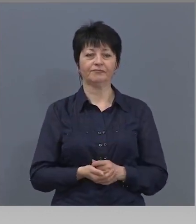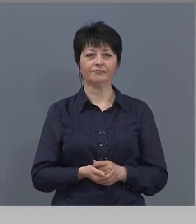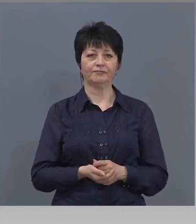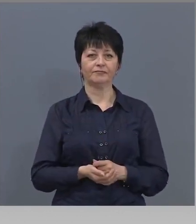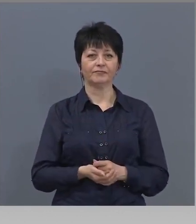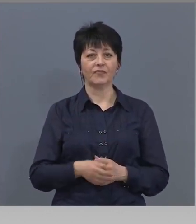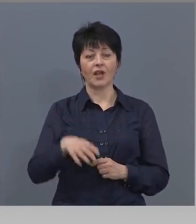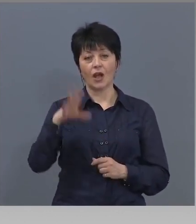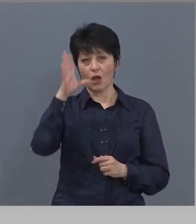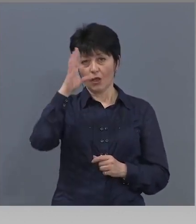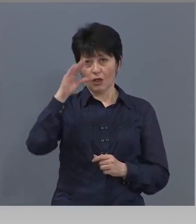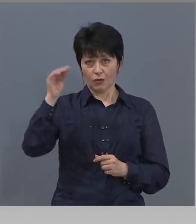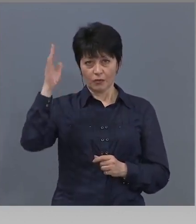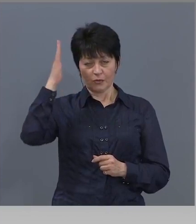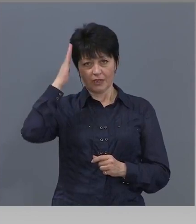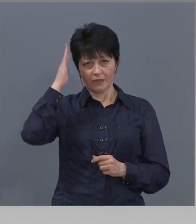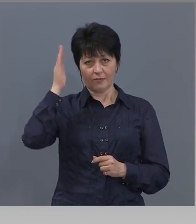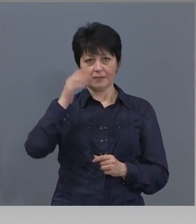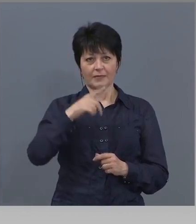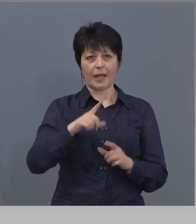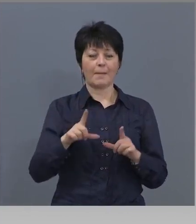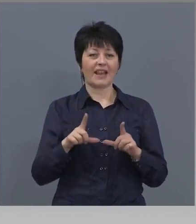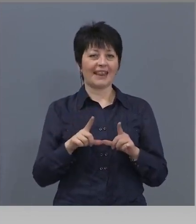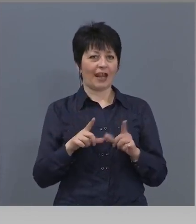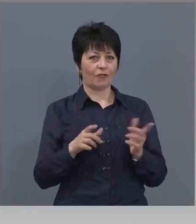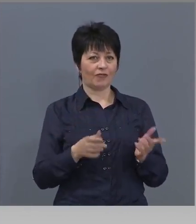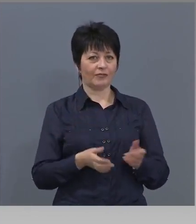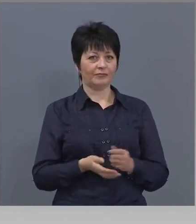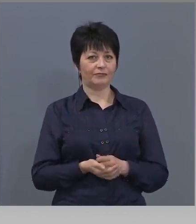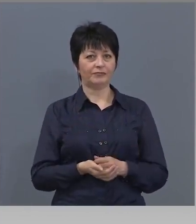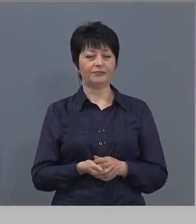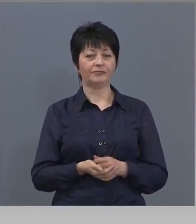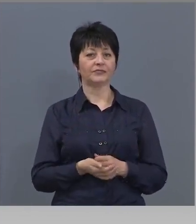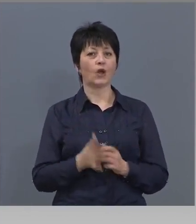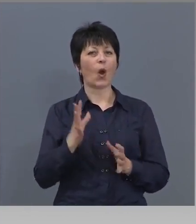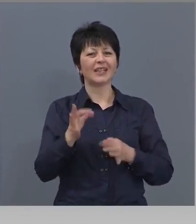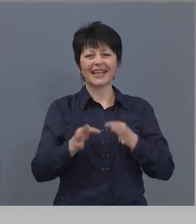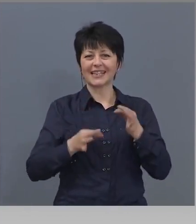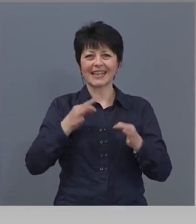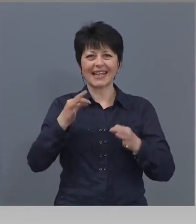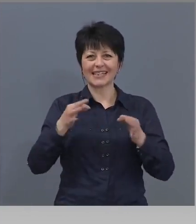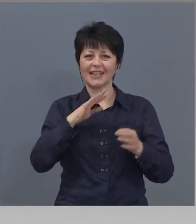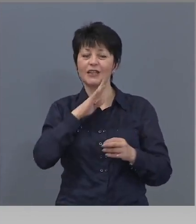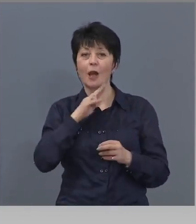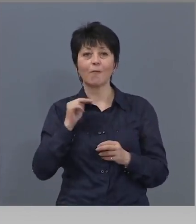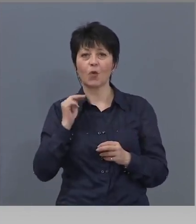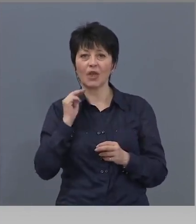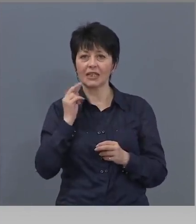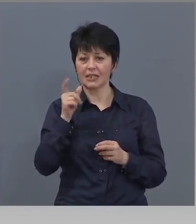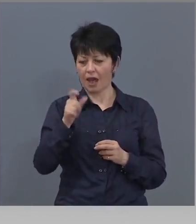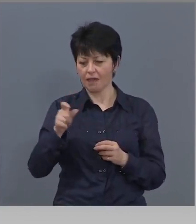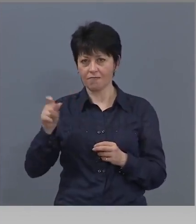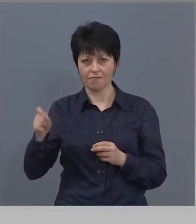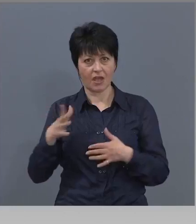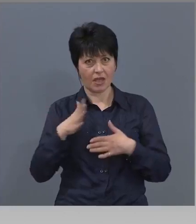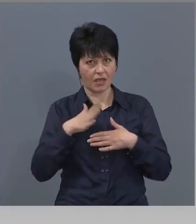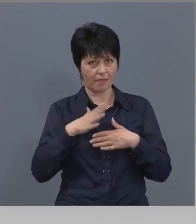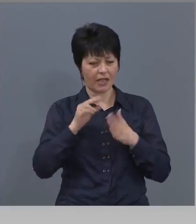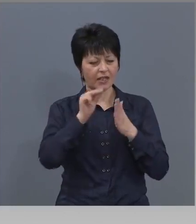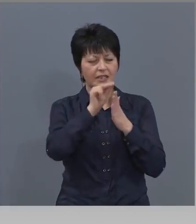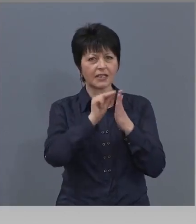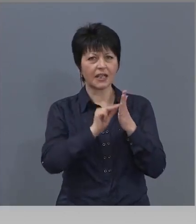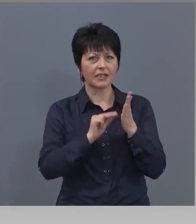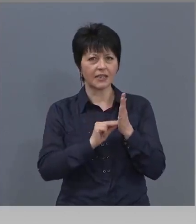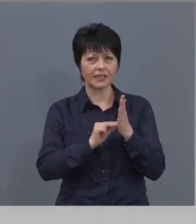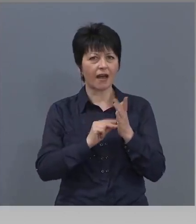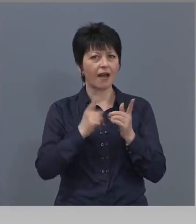Господин министр, Амладенов, извинявам се за уточнението, от заразените полица има ли статистика дали повечето от тях са